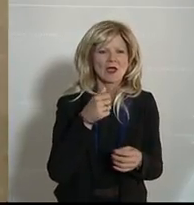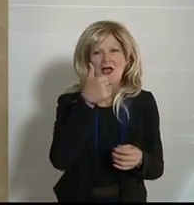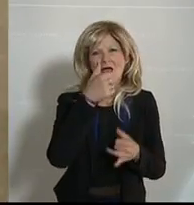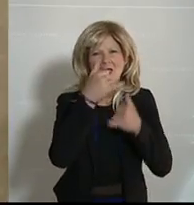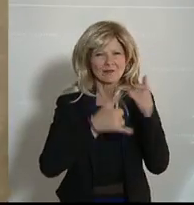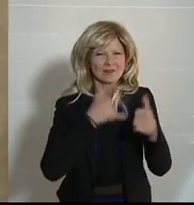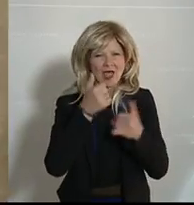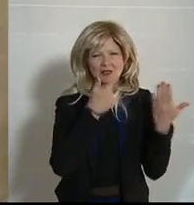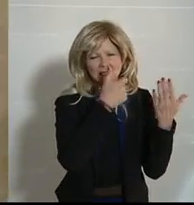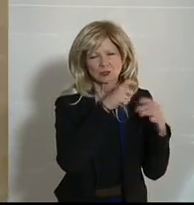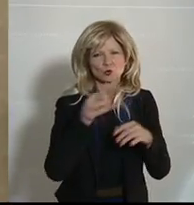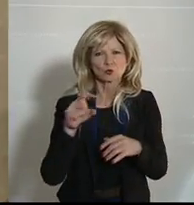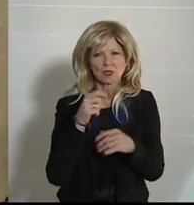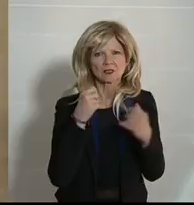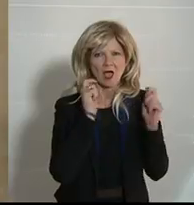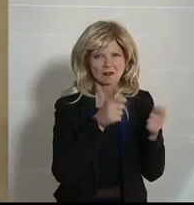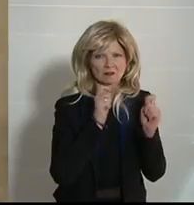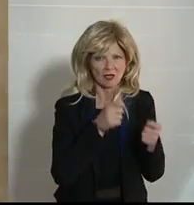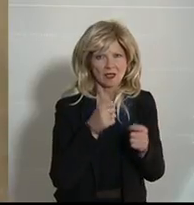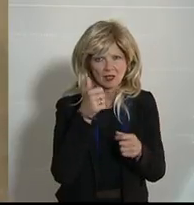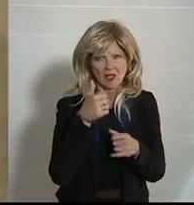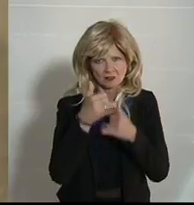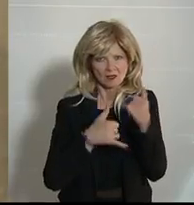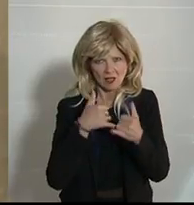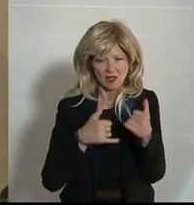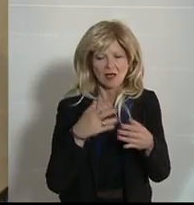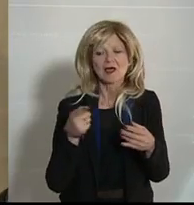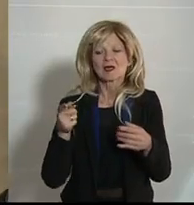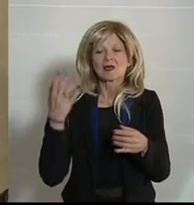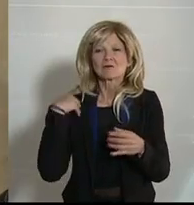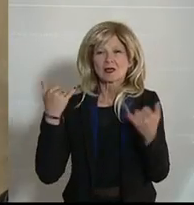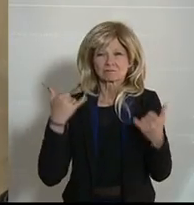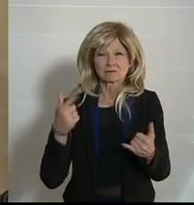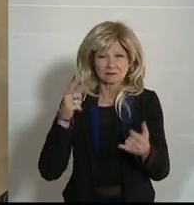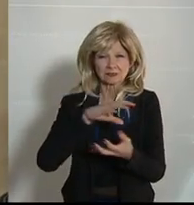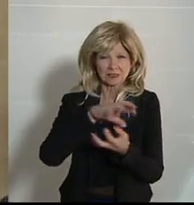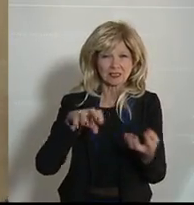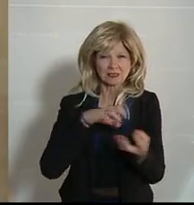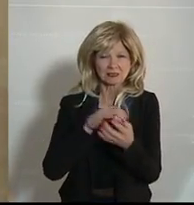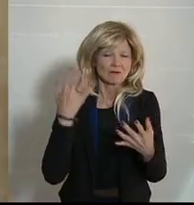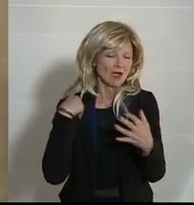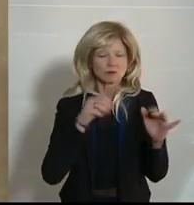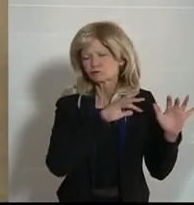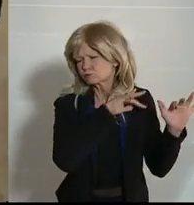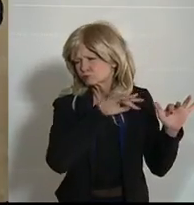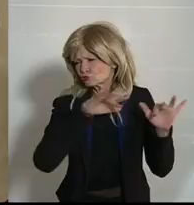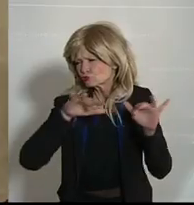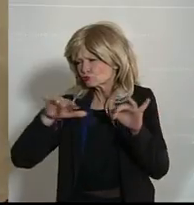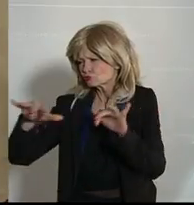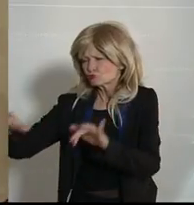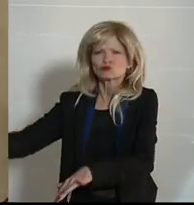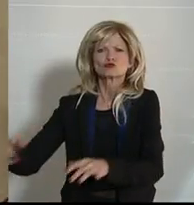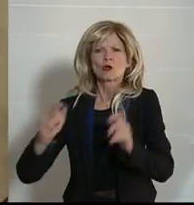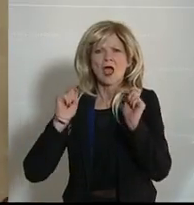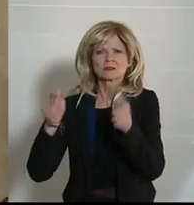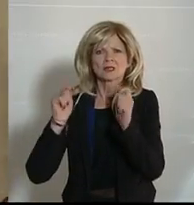bestückt wurde. Mit Beginn der Krise war es nun so, dass eine ganze Flut an Anträgen ins Ministerium